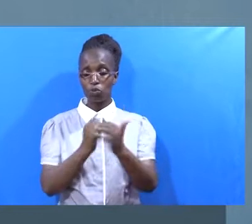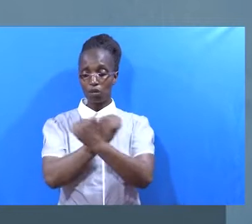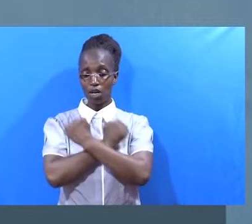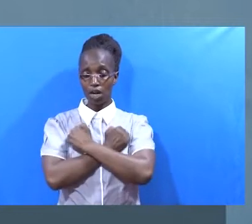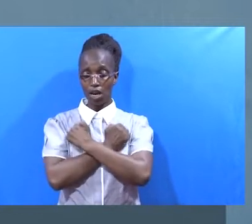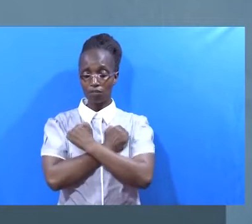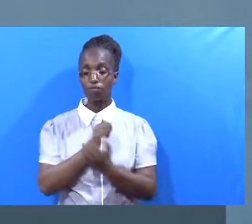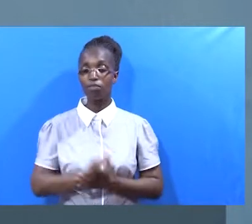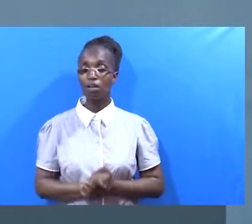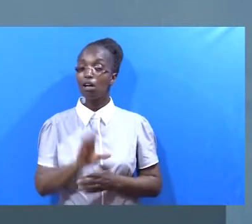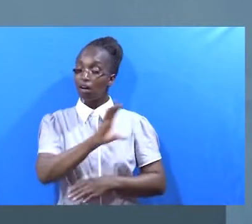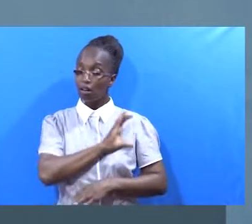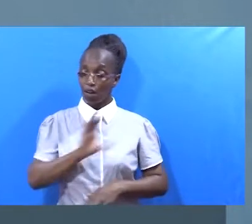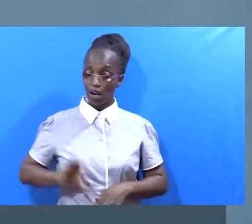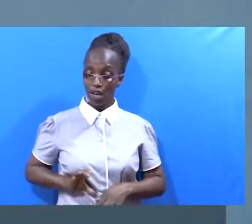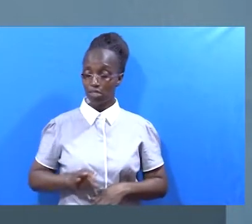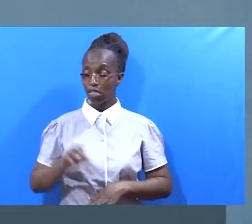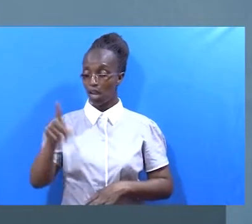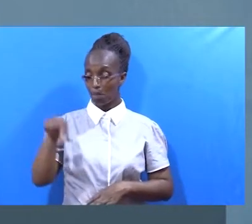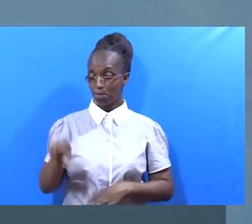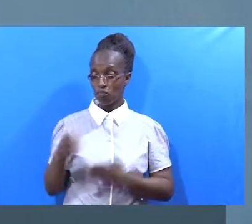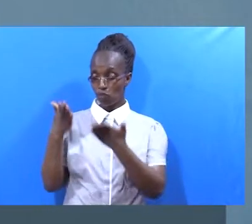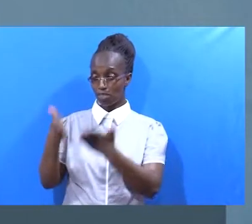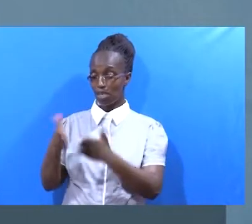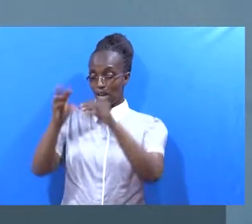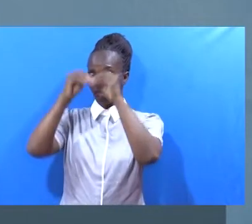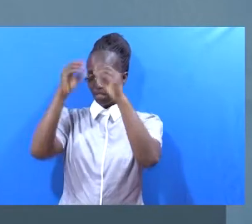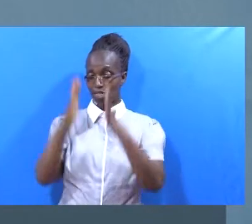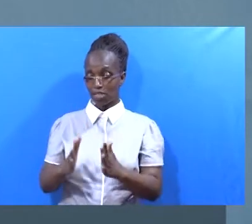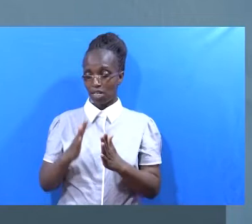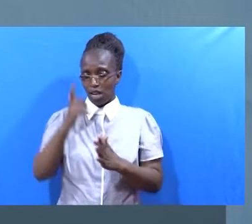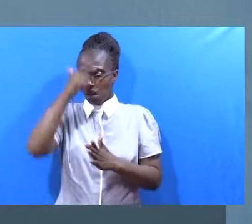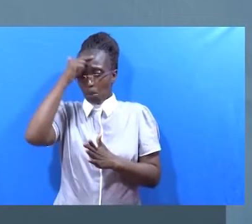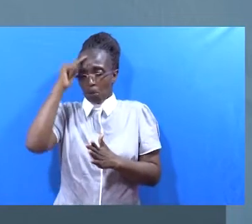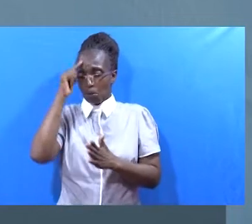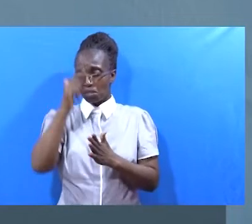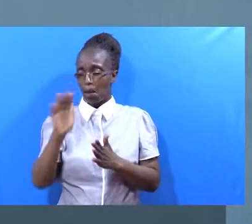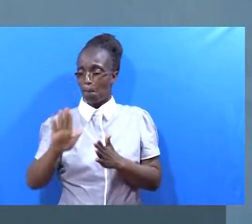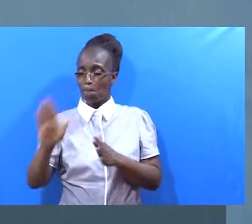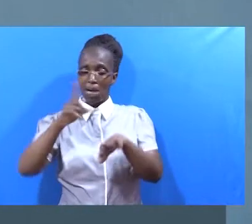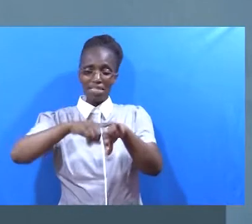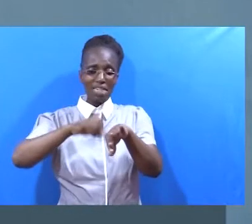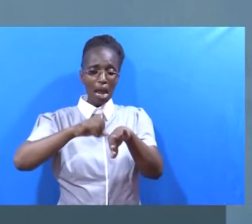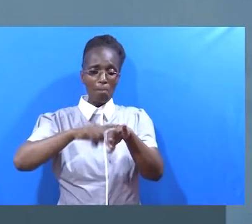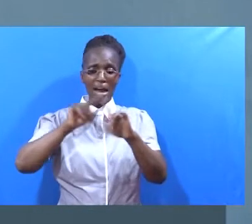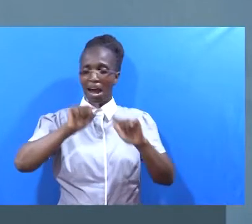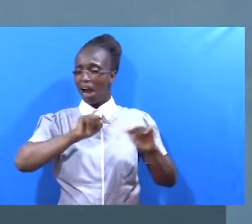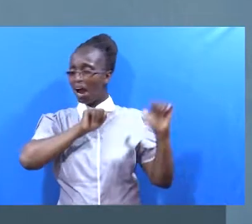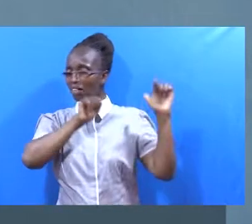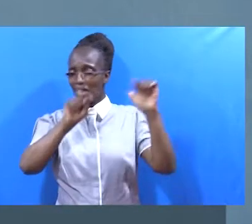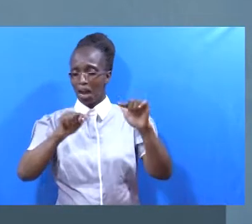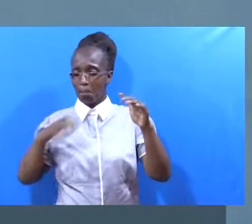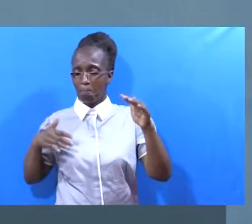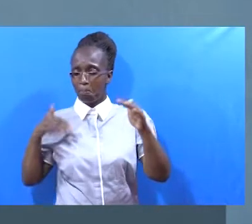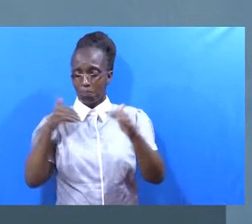upendo Kristo ata ingawa alikuwa mkubwa Na alikuwa mwalimu Na kwa mana wakati wako likuwa mewadia